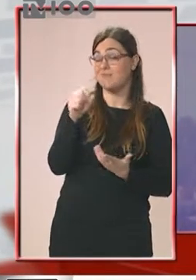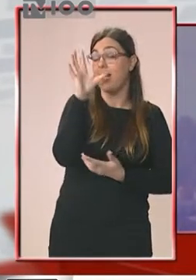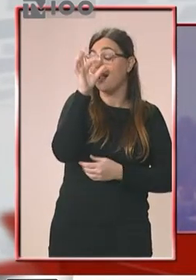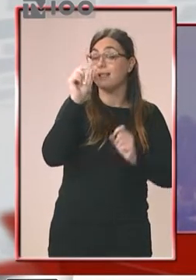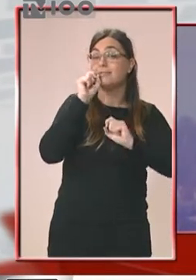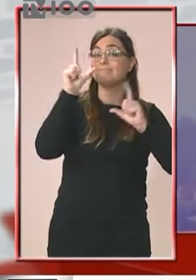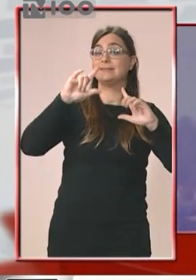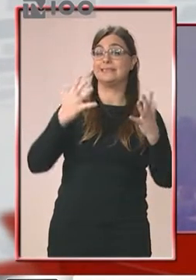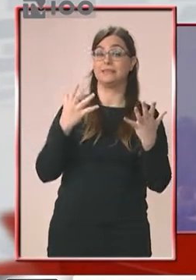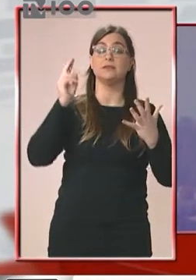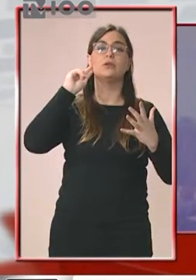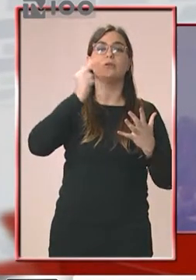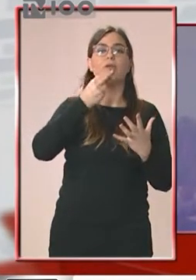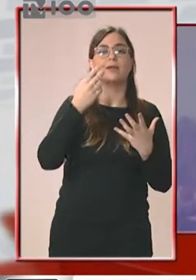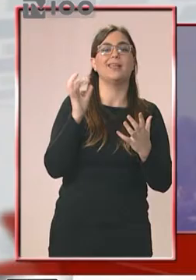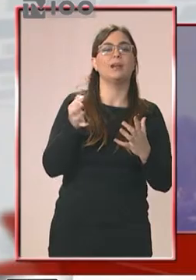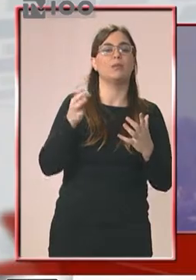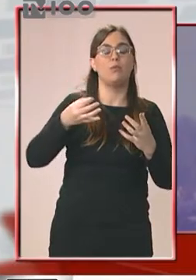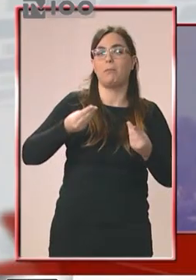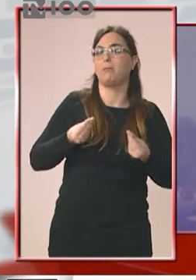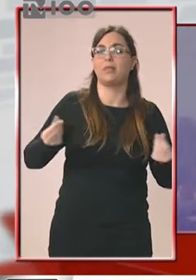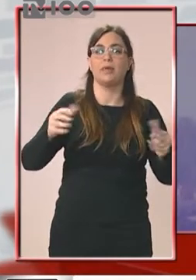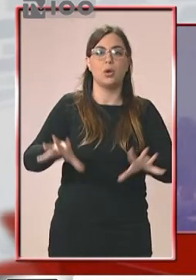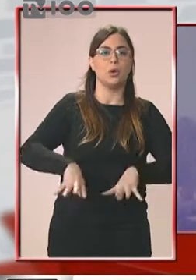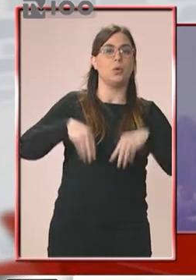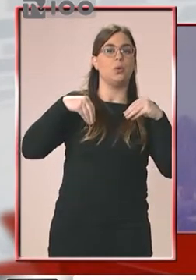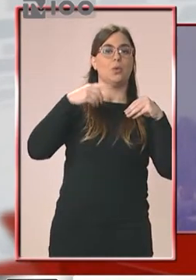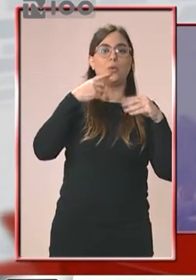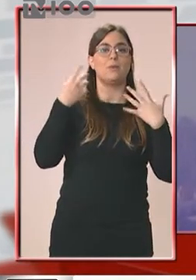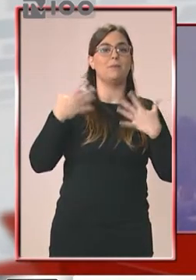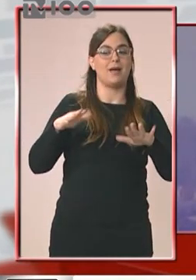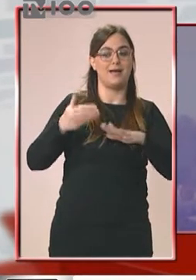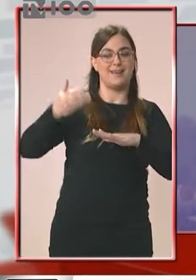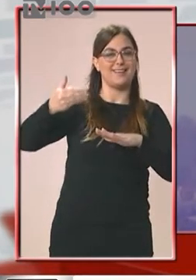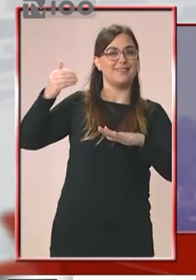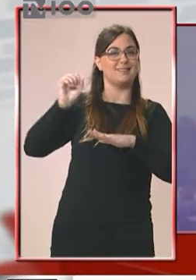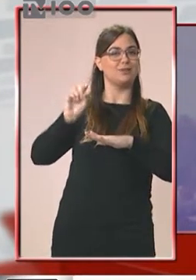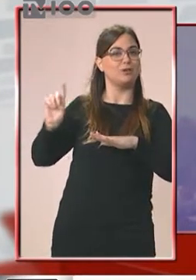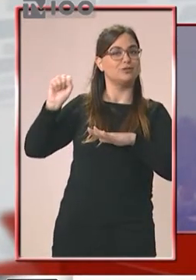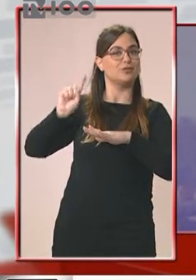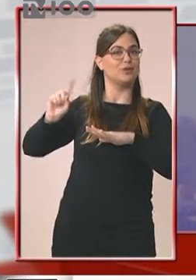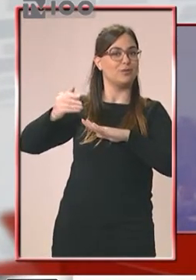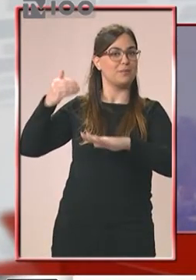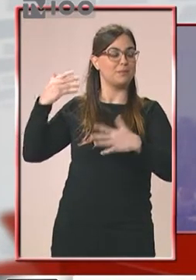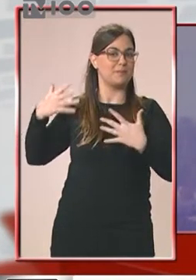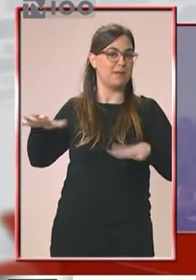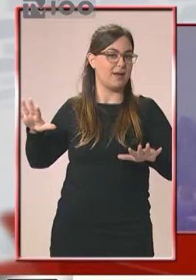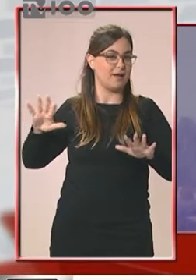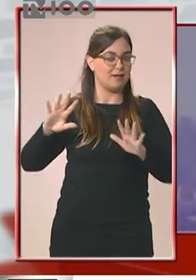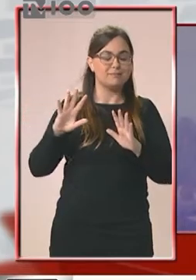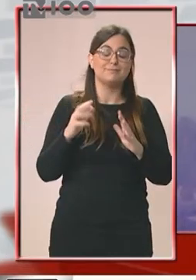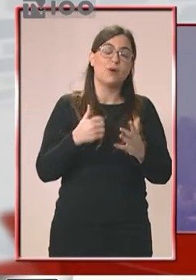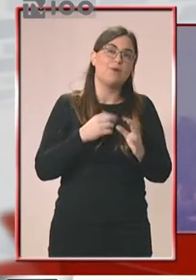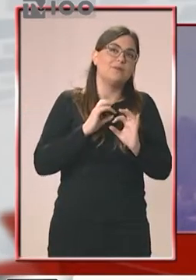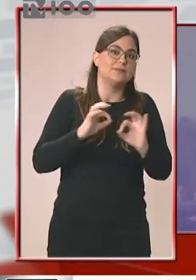και η δικιά μου εμπειρία, γιατί το έχουμε κάνει τώρα δύο σε φωτοκυριακά, αν δεν κάνω λάθος. Πρώτα απ' όλα χαίρα μου πάρα πολύ, γιατί το